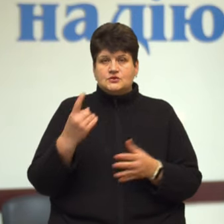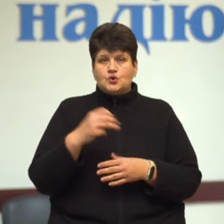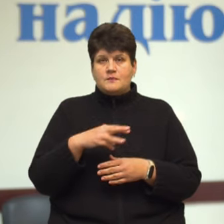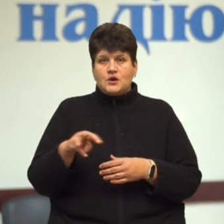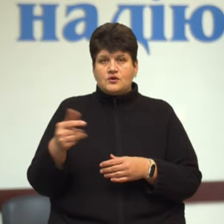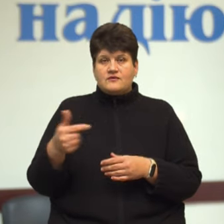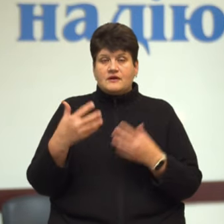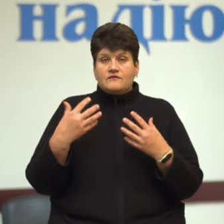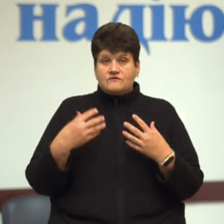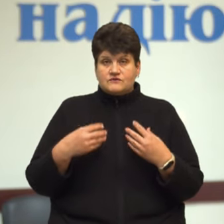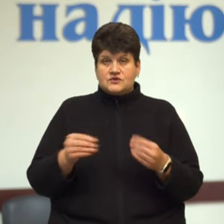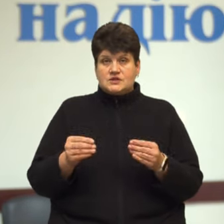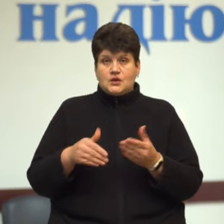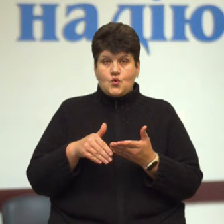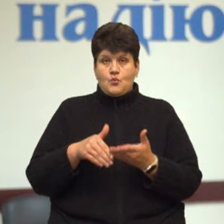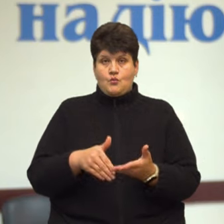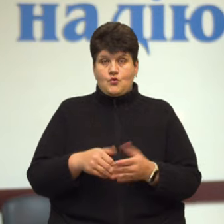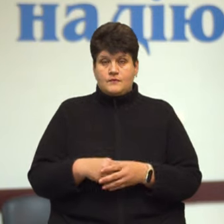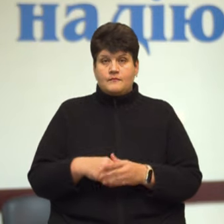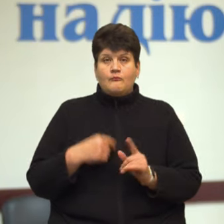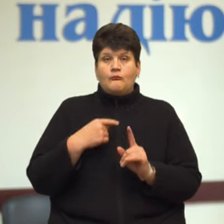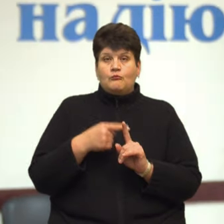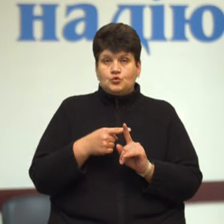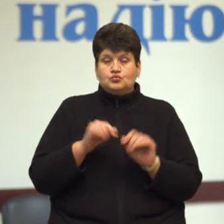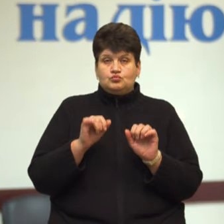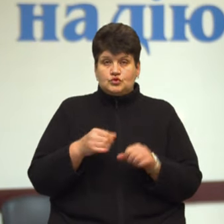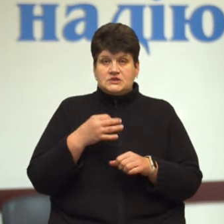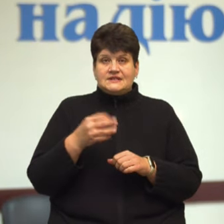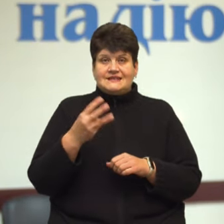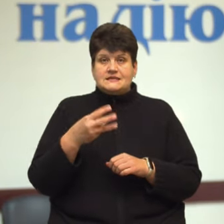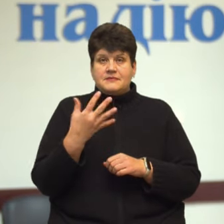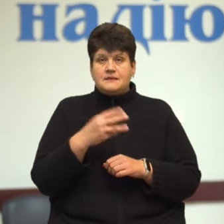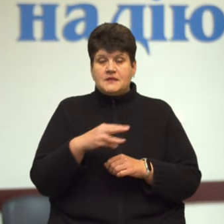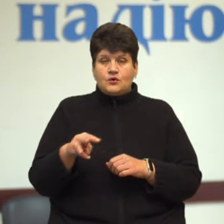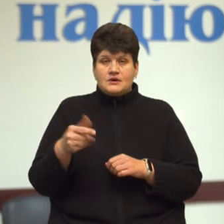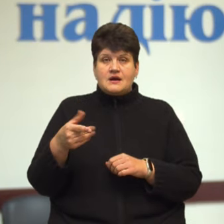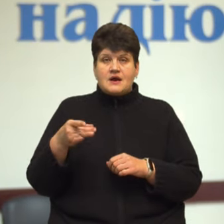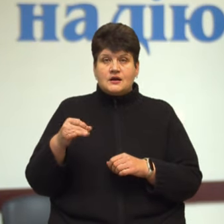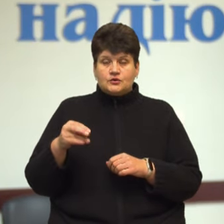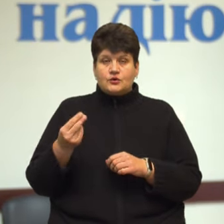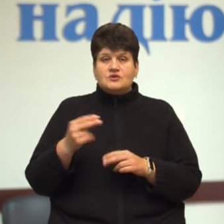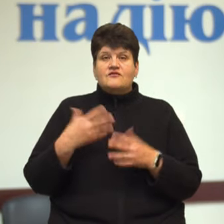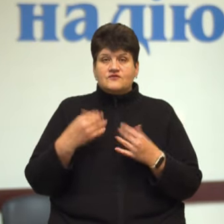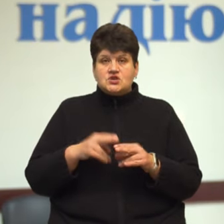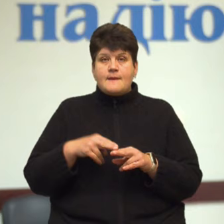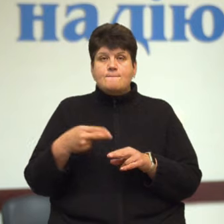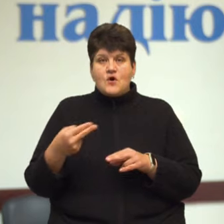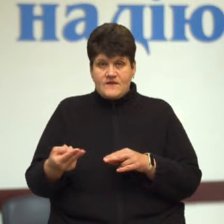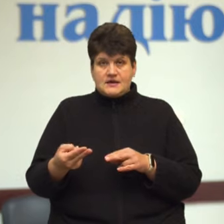допомоги. Плюс можна сказати, що 35 мільйонів грантових коштів вже повернуто за рахунок